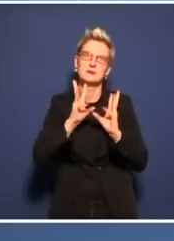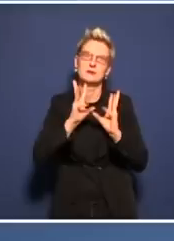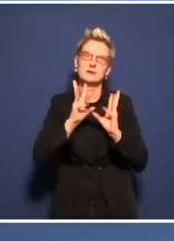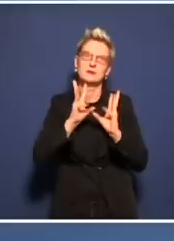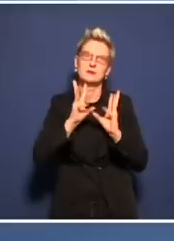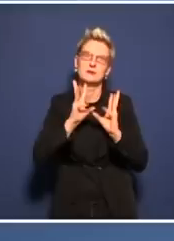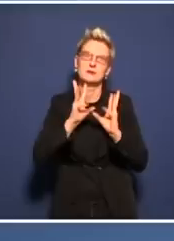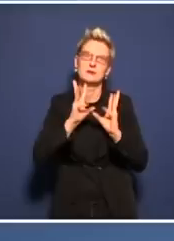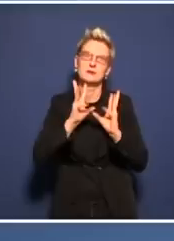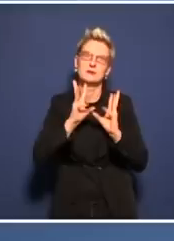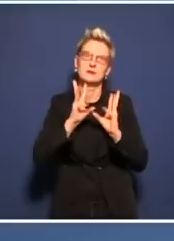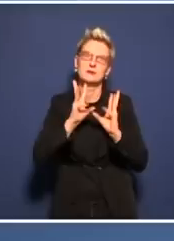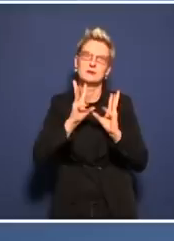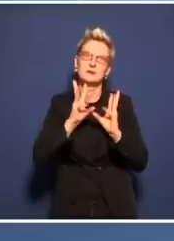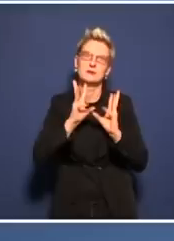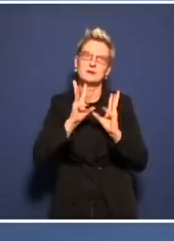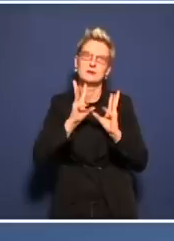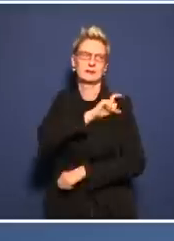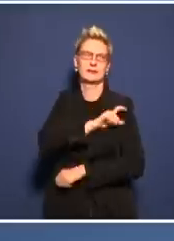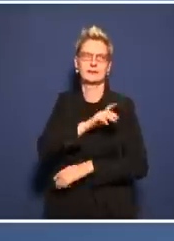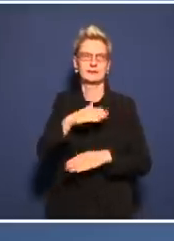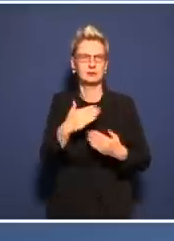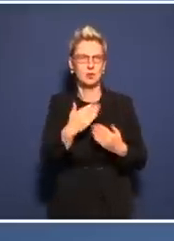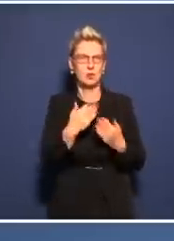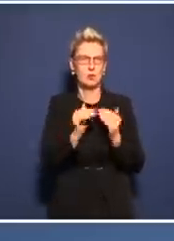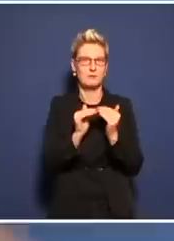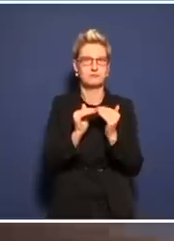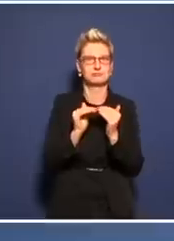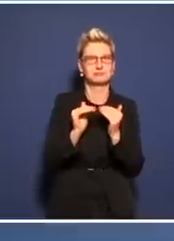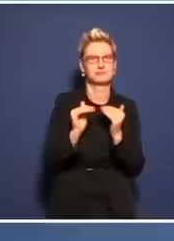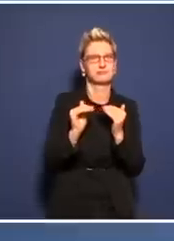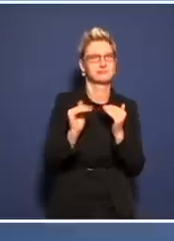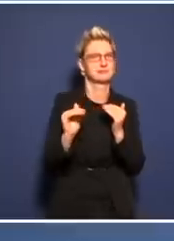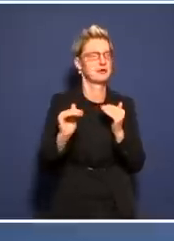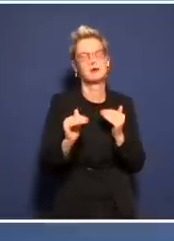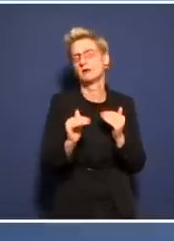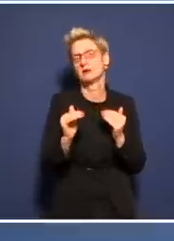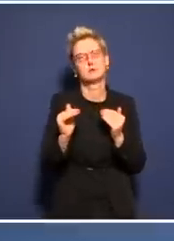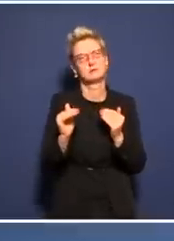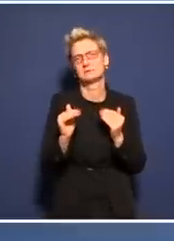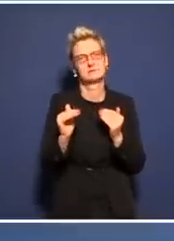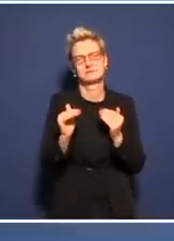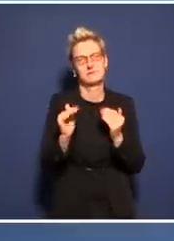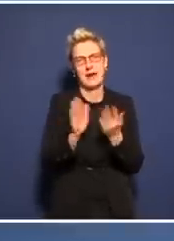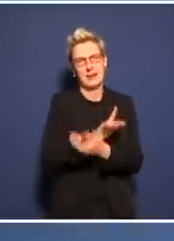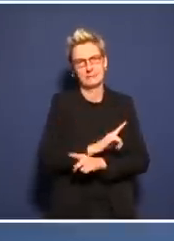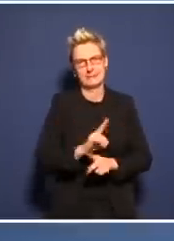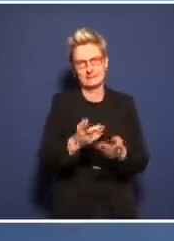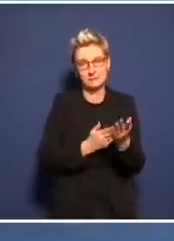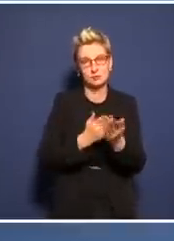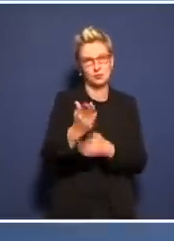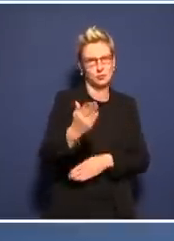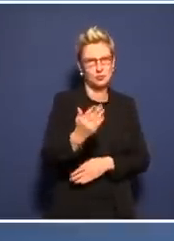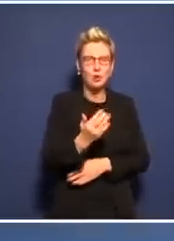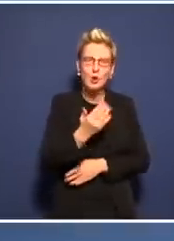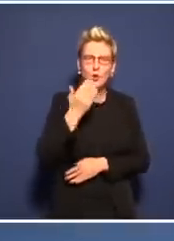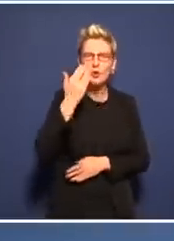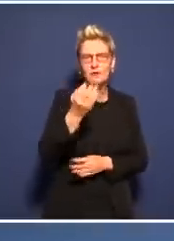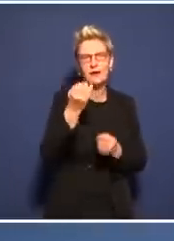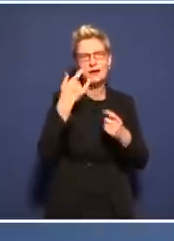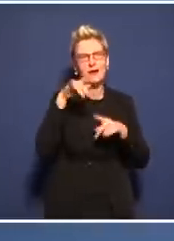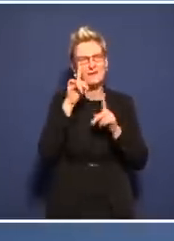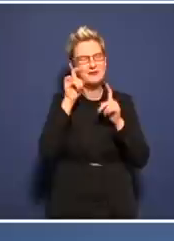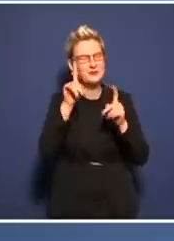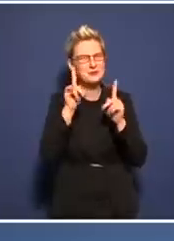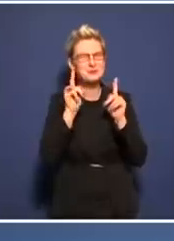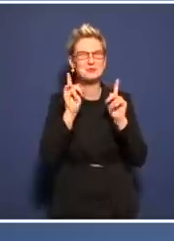so wichtig, dass ich sie gerne nochmal wiederhole. Das heißt, irgendwann muss dieses Virus auch in der Bevölkerung Infektionen setzen.